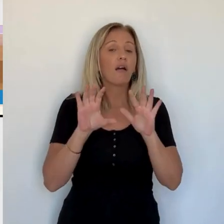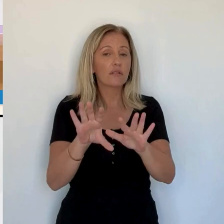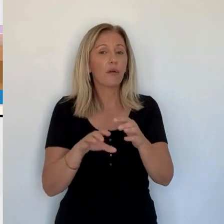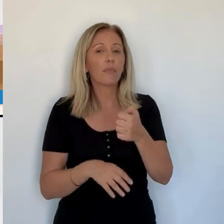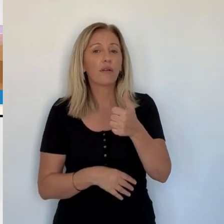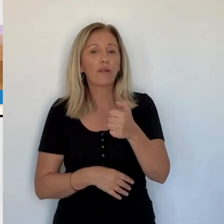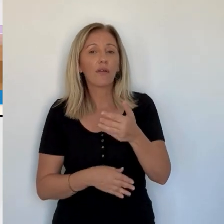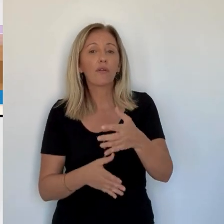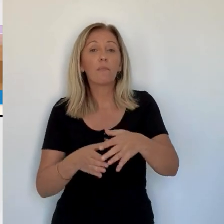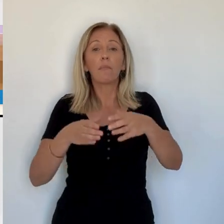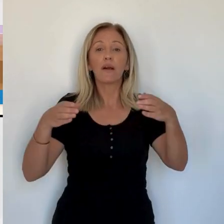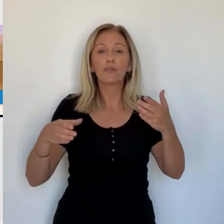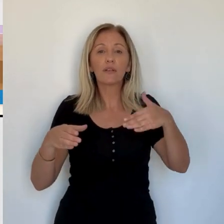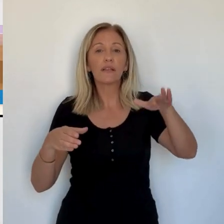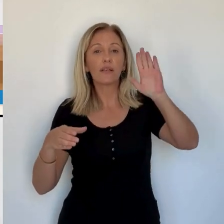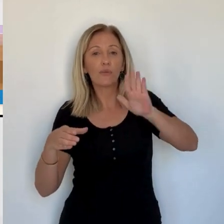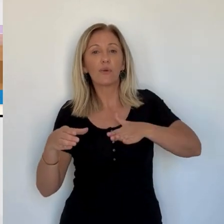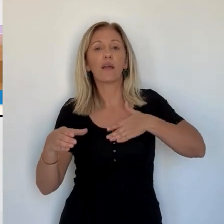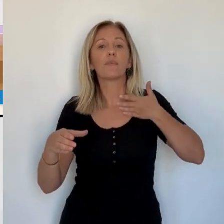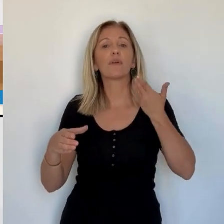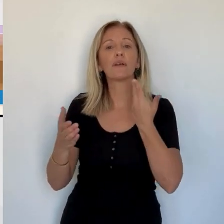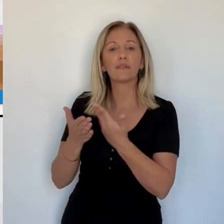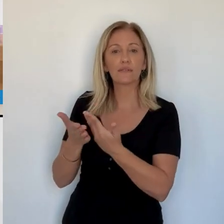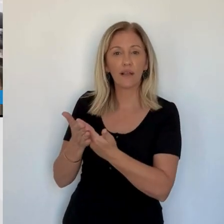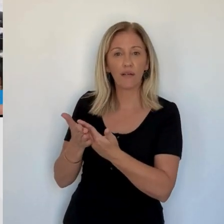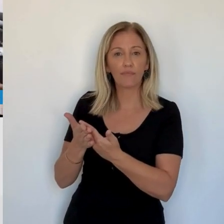'Assemblée de Corse, les précisions de Dominique Moret.